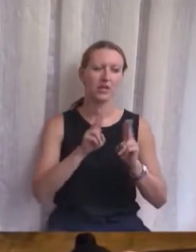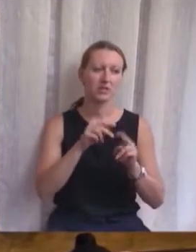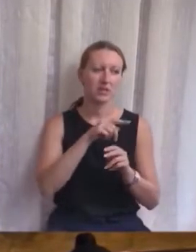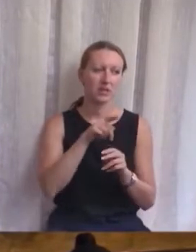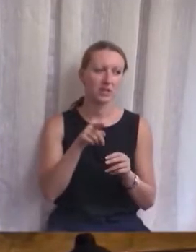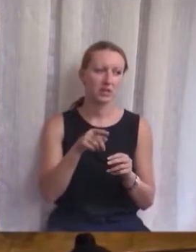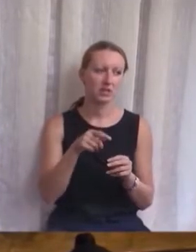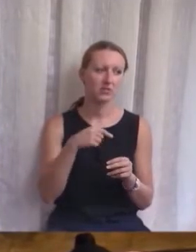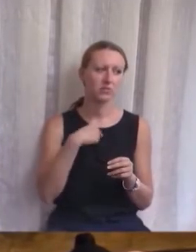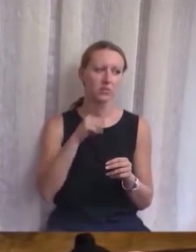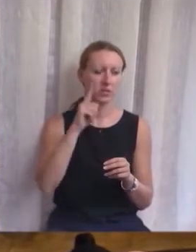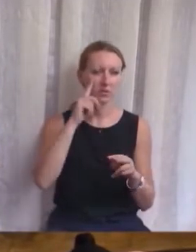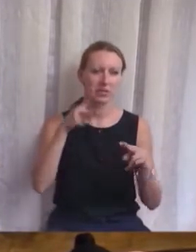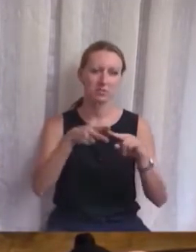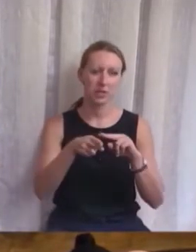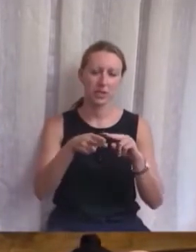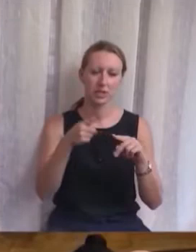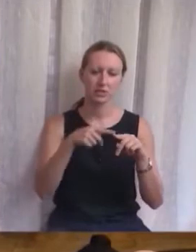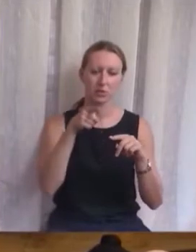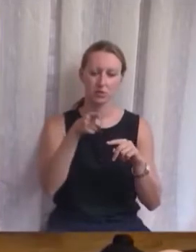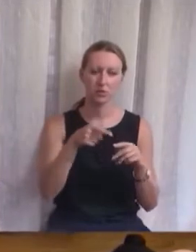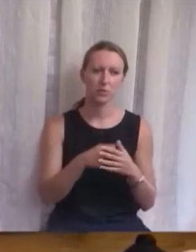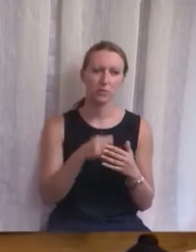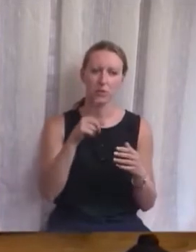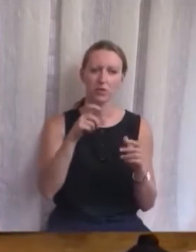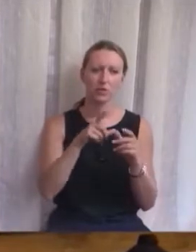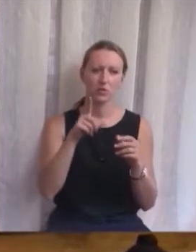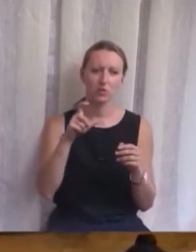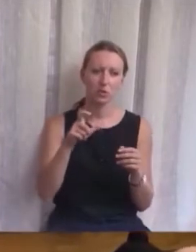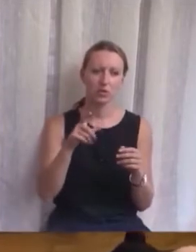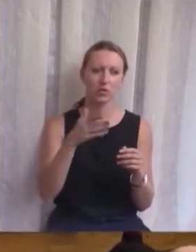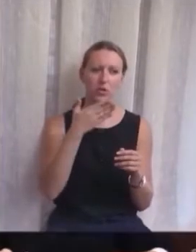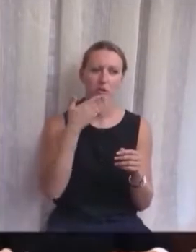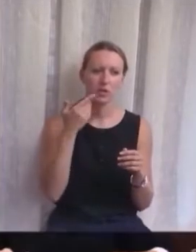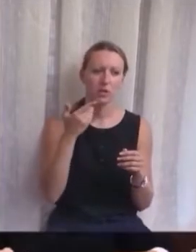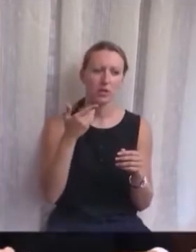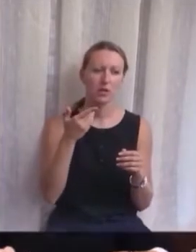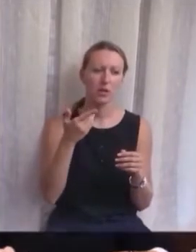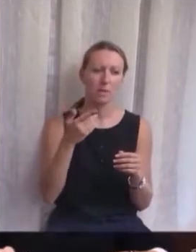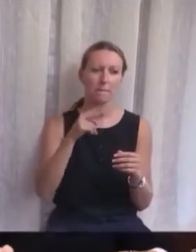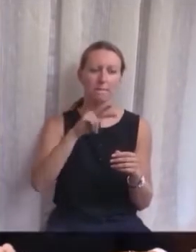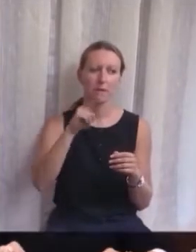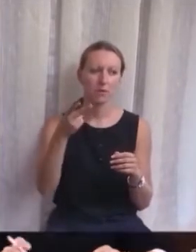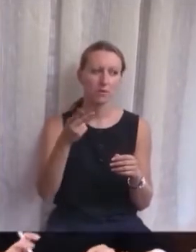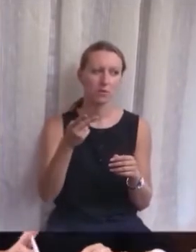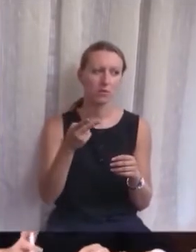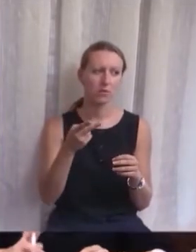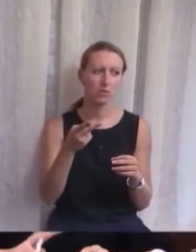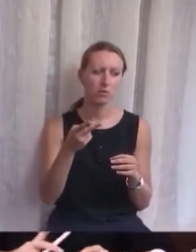Ne namjeravam prekinuti sjednicu zbog toga. Kolega Čurić, nemam druge opcije